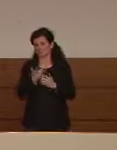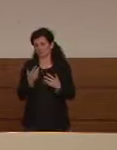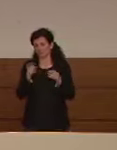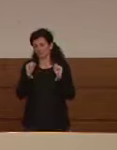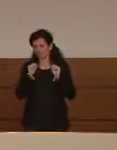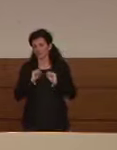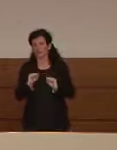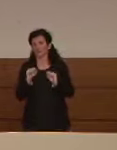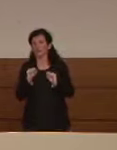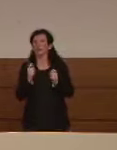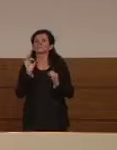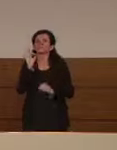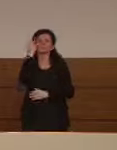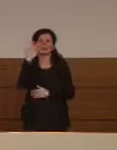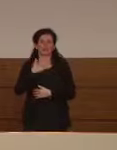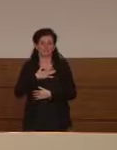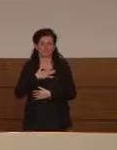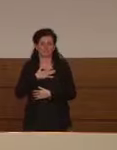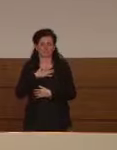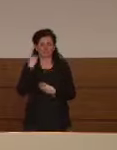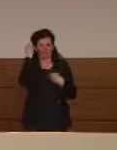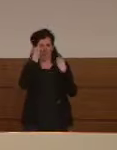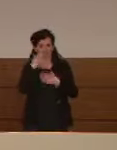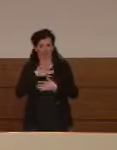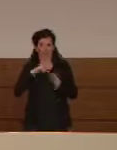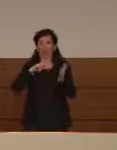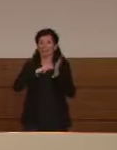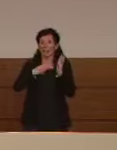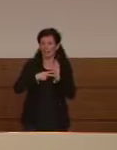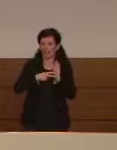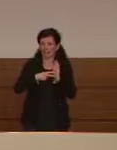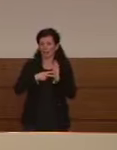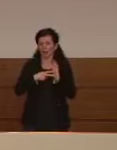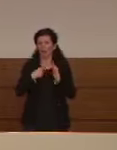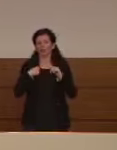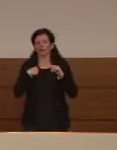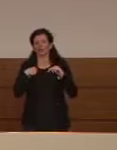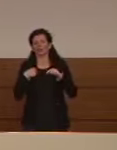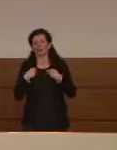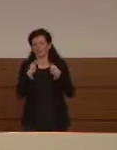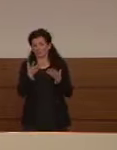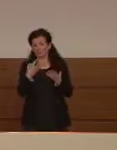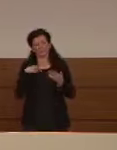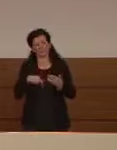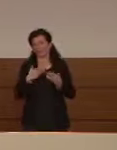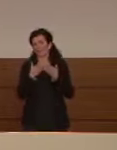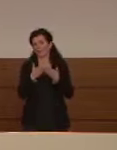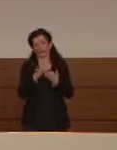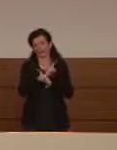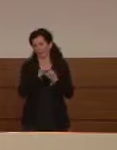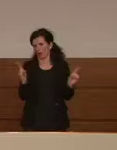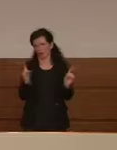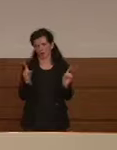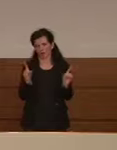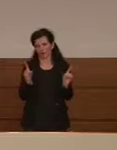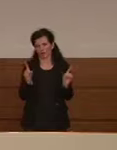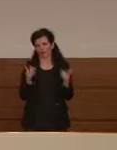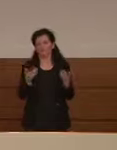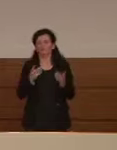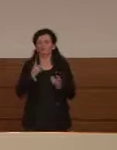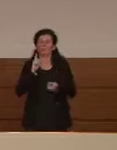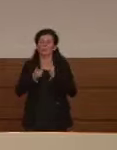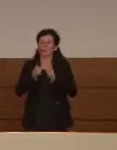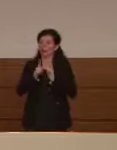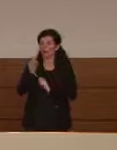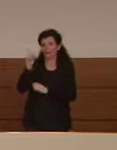di vista se dovessi dare un parere tecnico non darei in questo momento un parere favorevole sinceramente dopodiché sta la politica